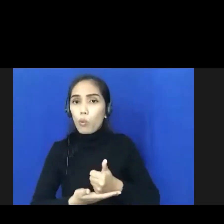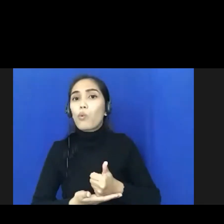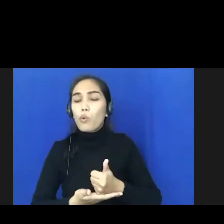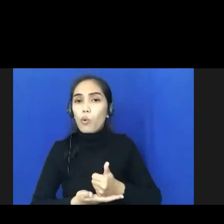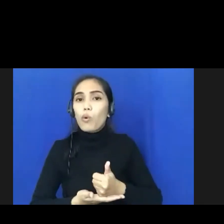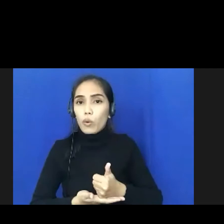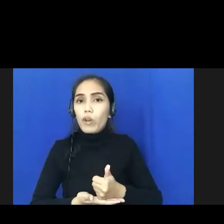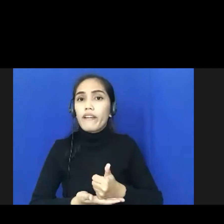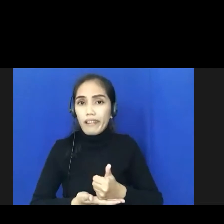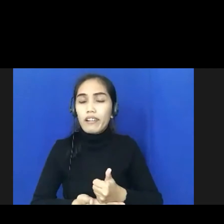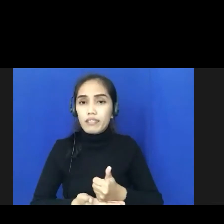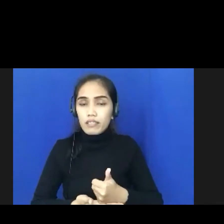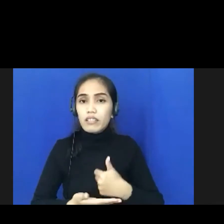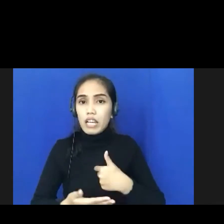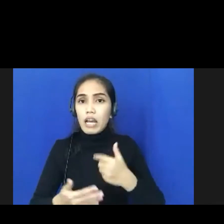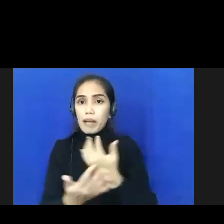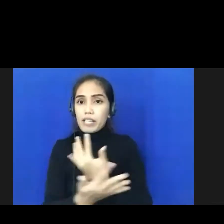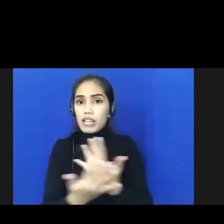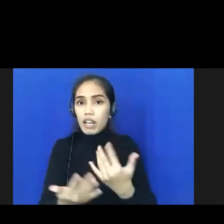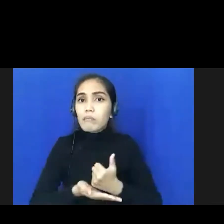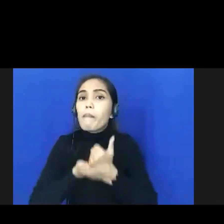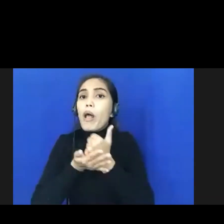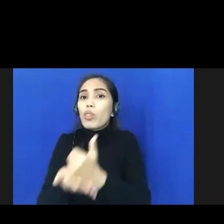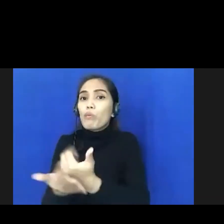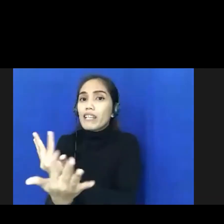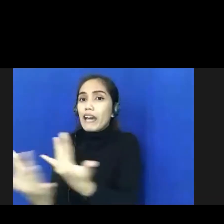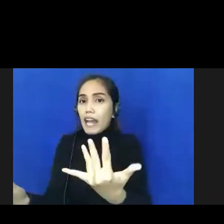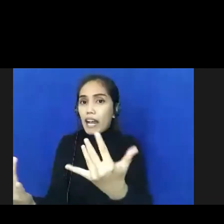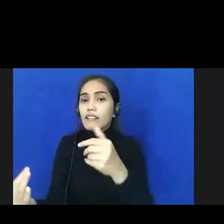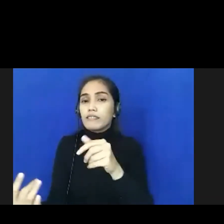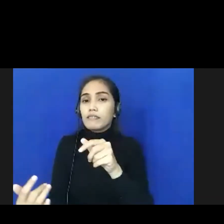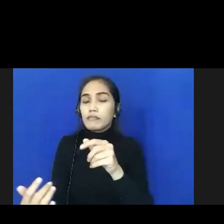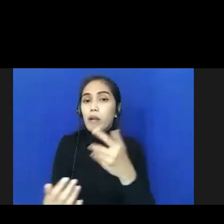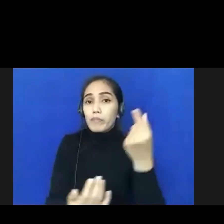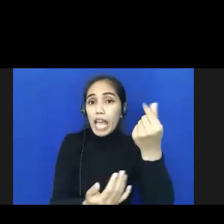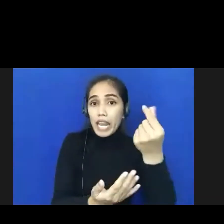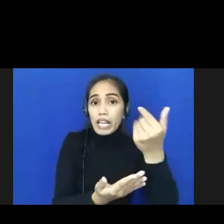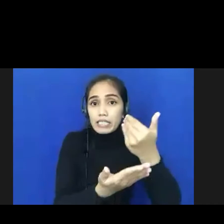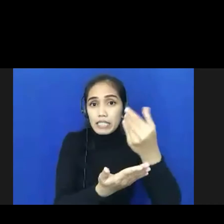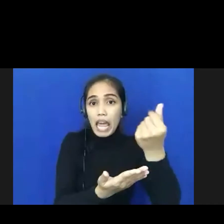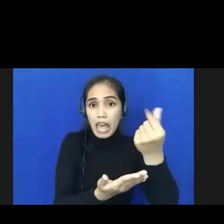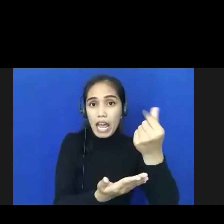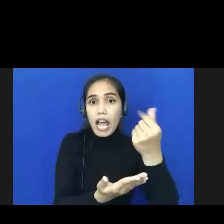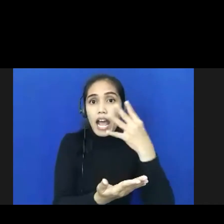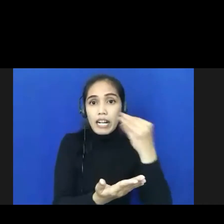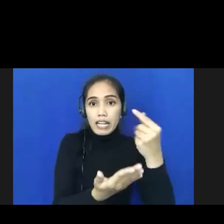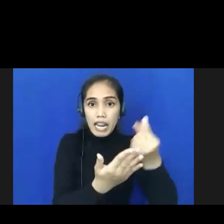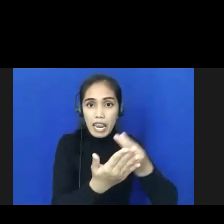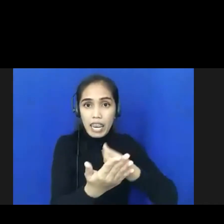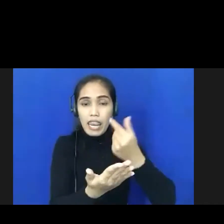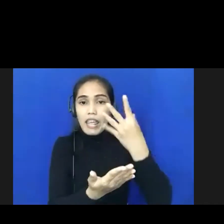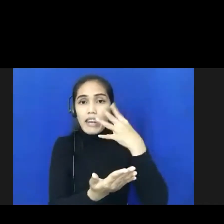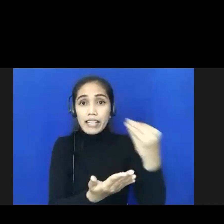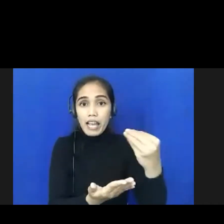kesejahteraan rakyat yang ada karena sangat bisa di lebih dekat lebih dekat dalam